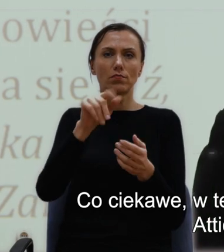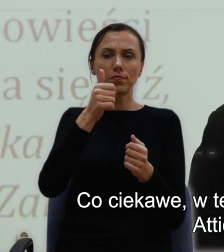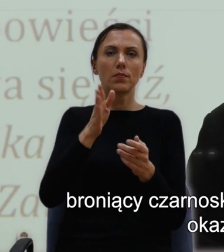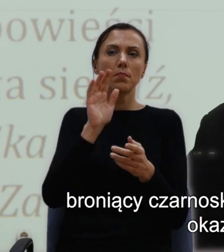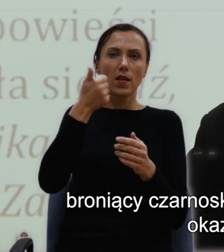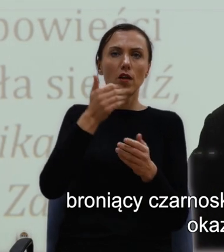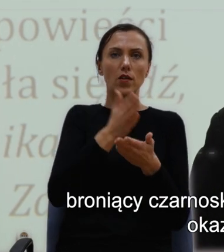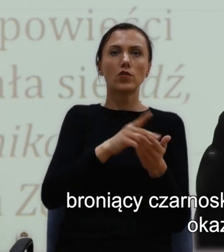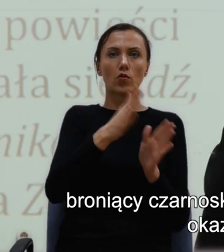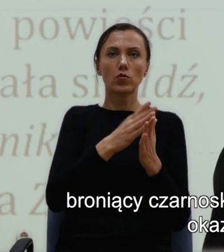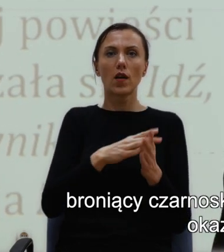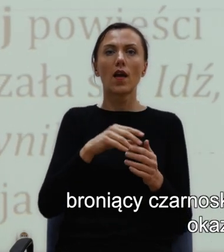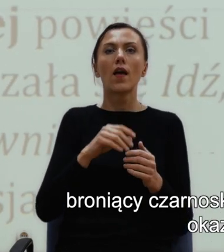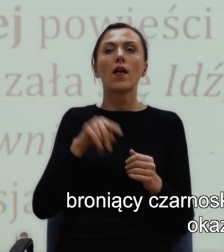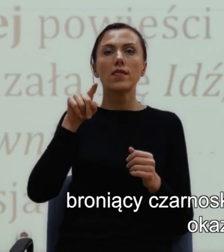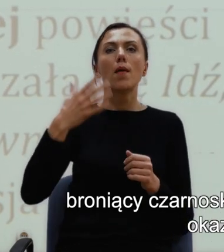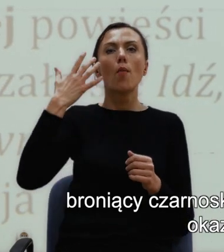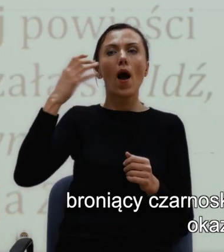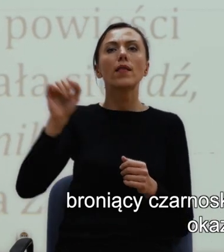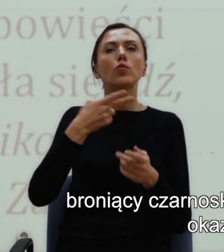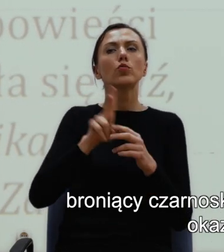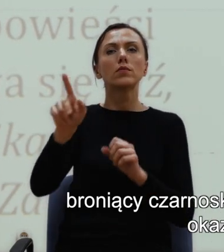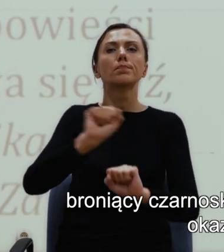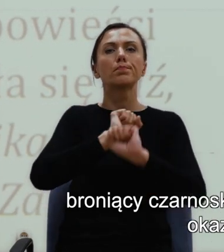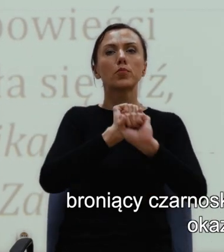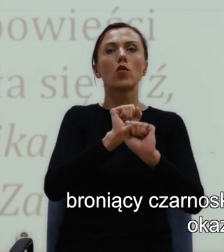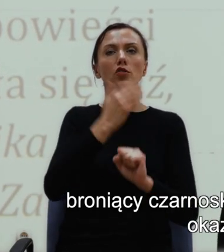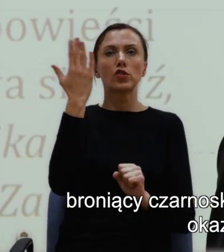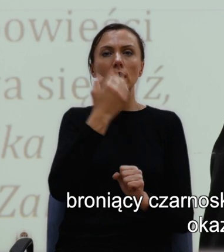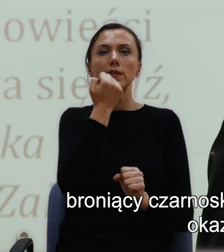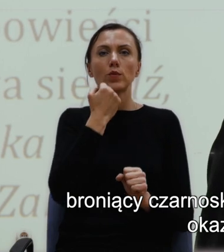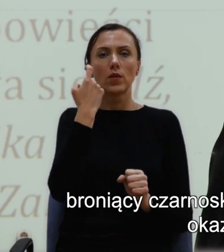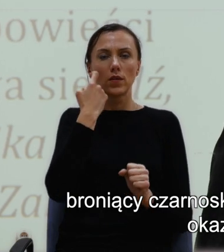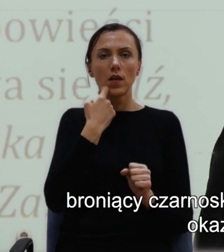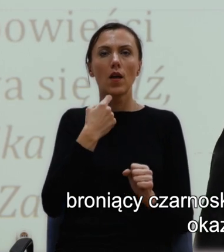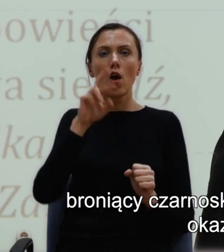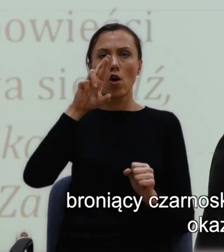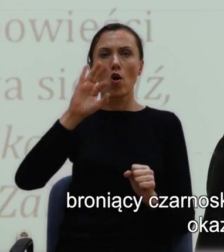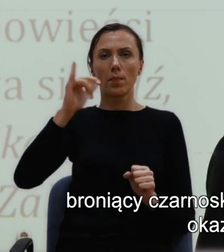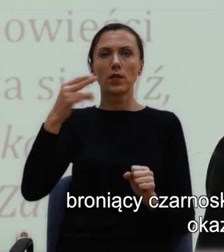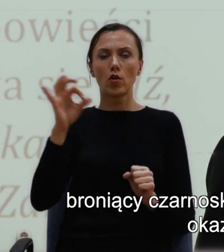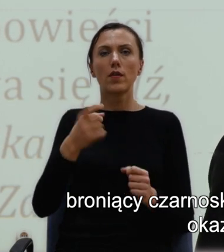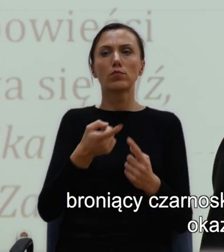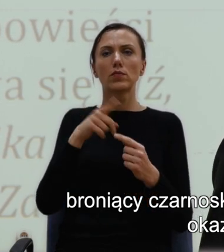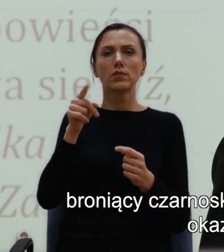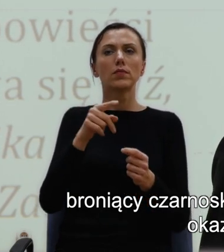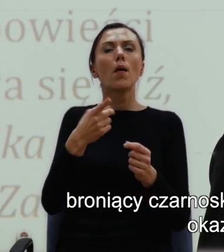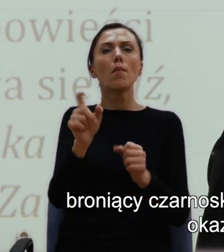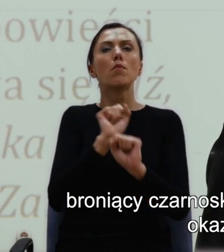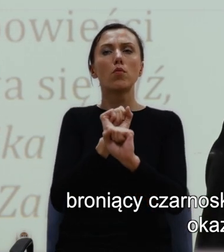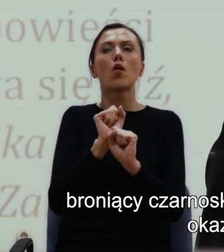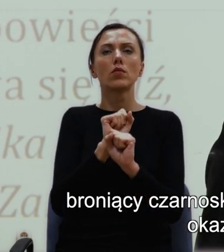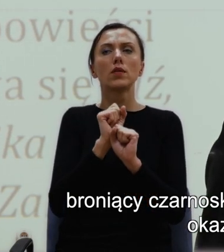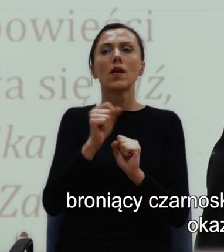bohater broniący Czarnoskórego Toma Robinsona przed uprzedzeniami, okazuje się